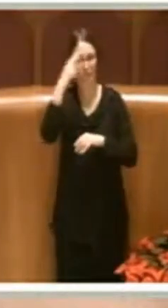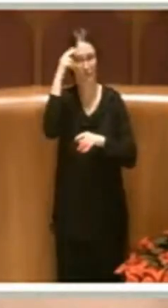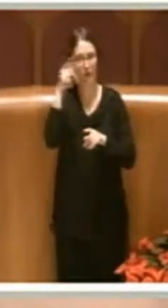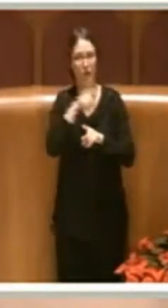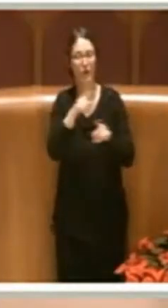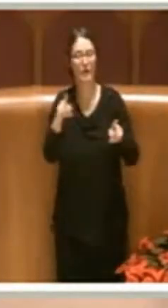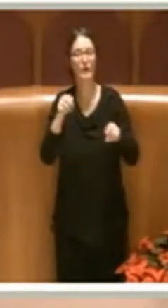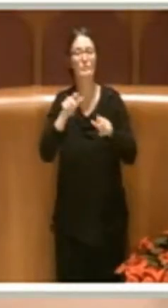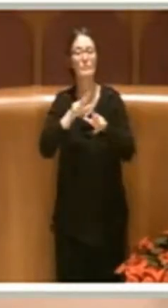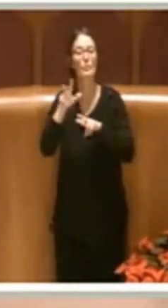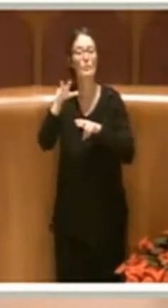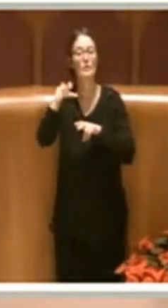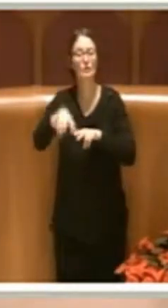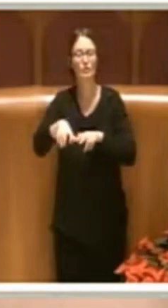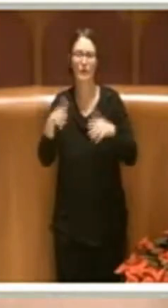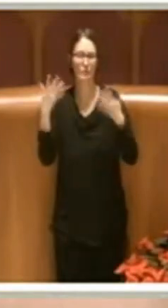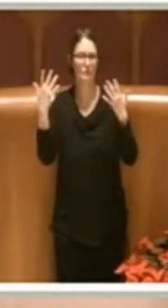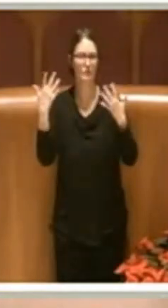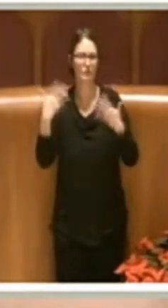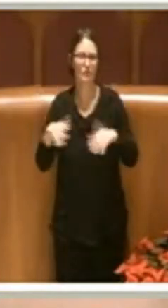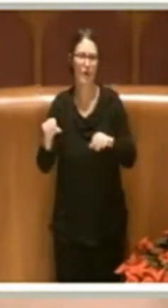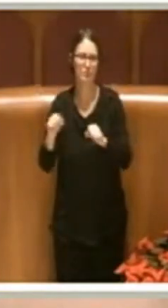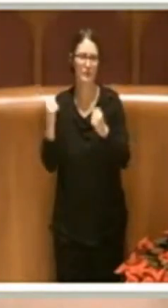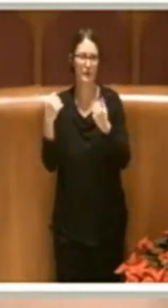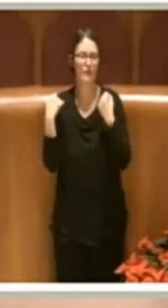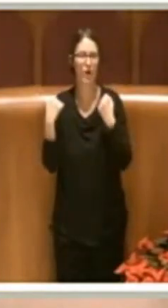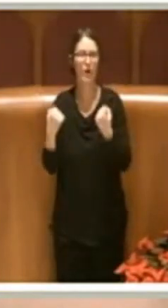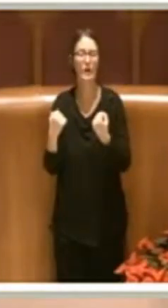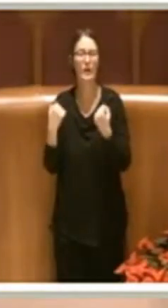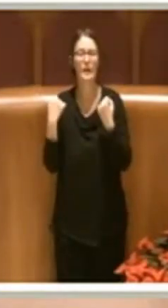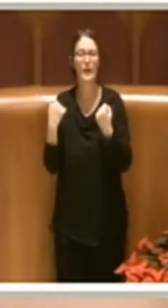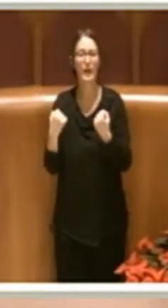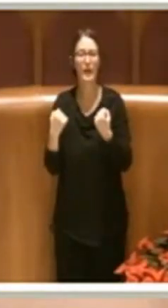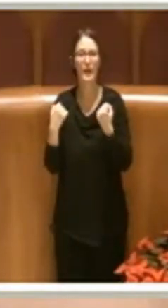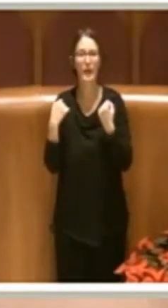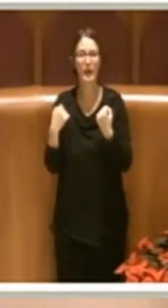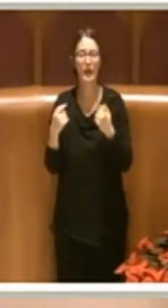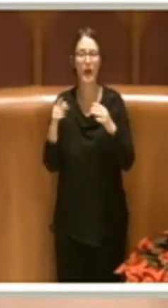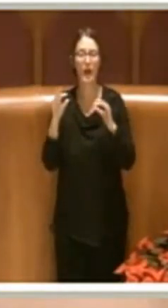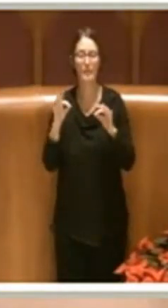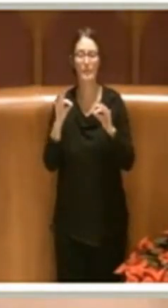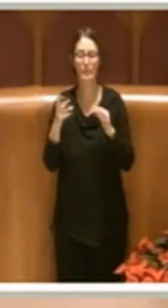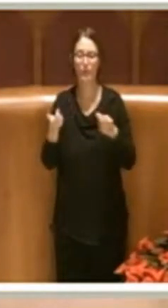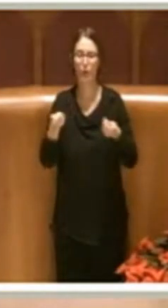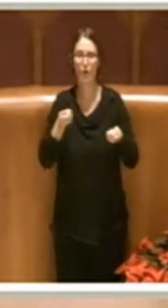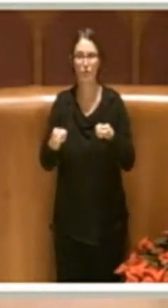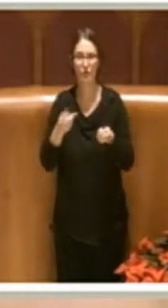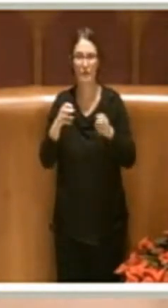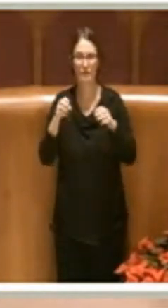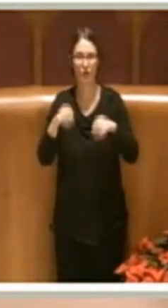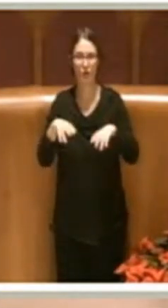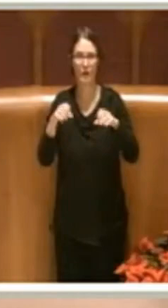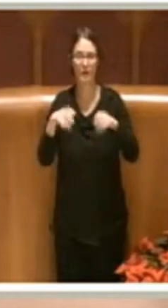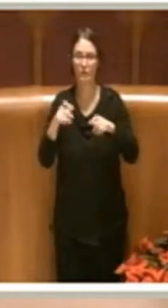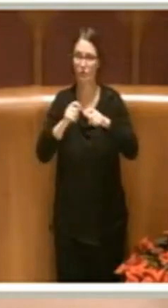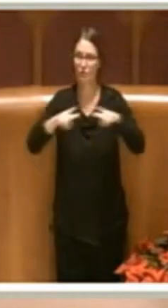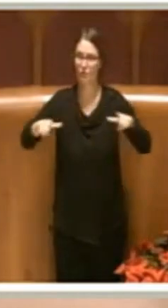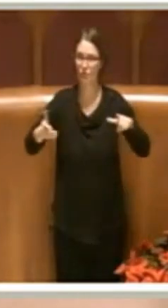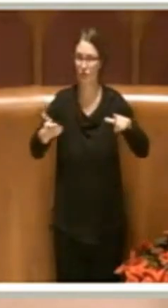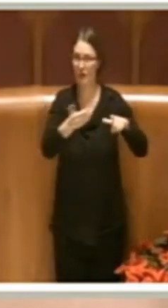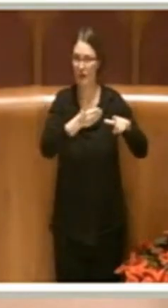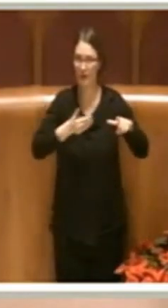municipi più martoriati dalla gestione dei rifiuti di tutta quanta la città.